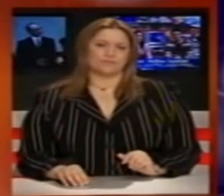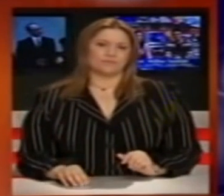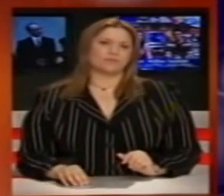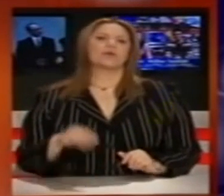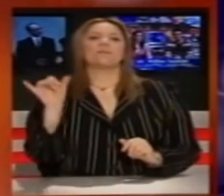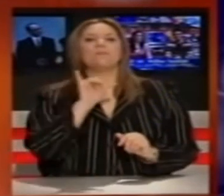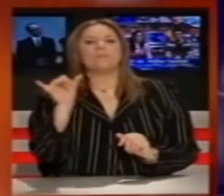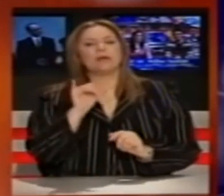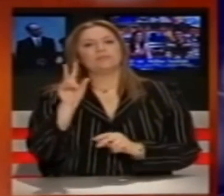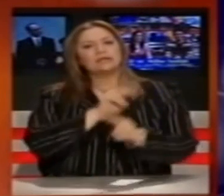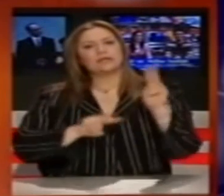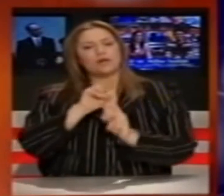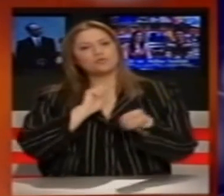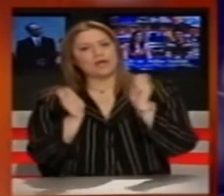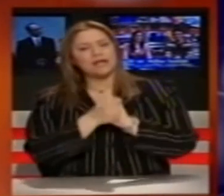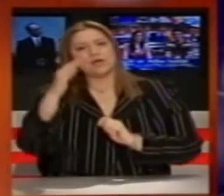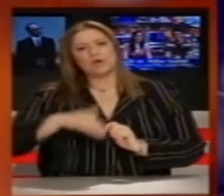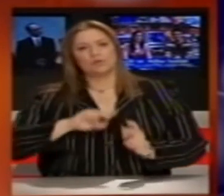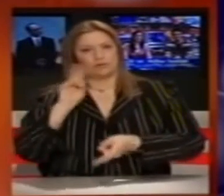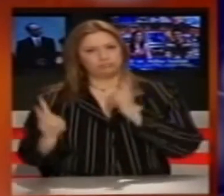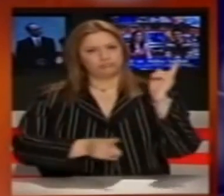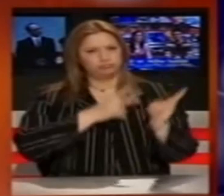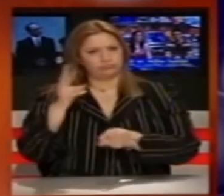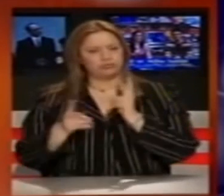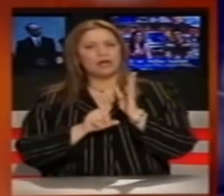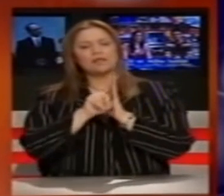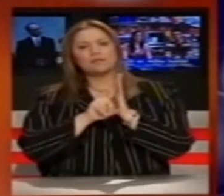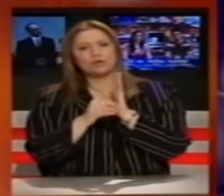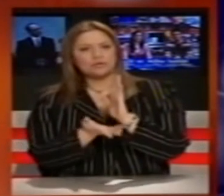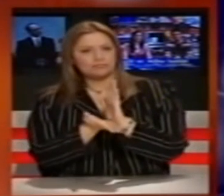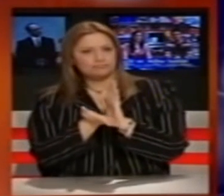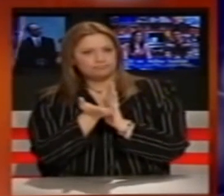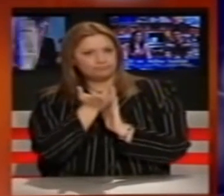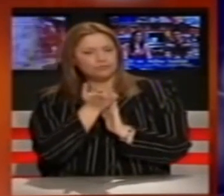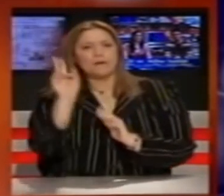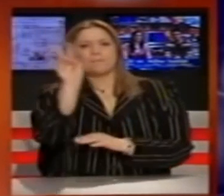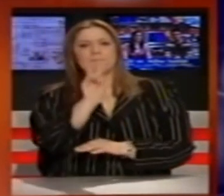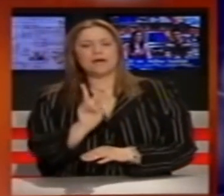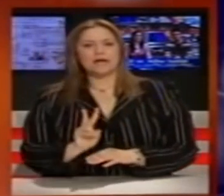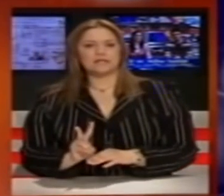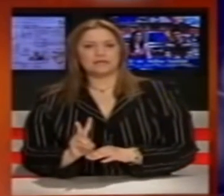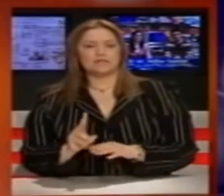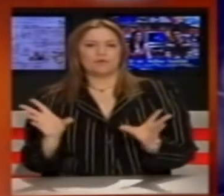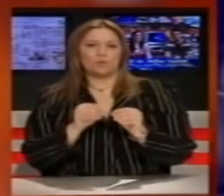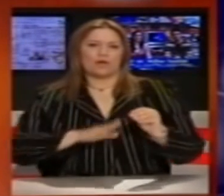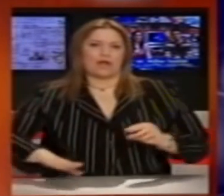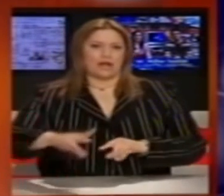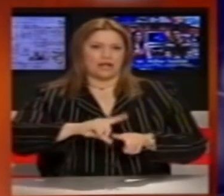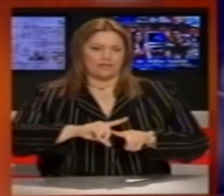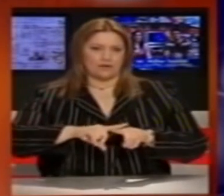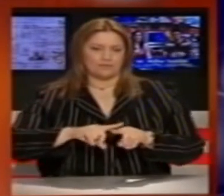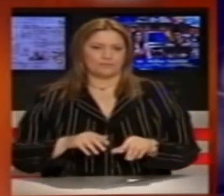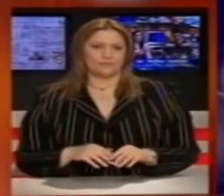Από τη 5η ο καιρός αλλάζει με νοτιάδες, τοπικές ροχές και σταδιακή άνοδο της θερμοκρασίας που την Παρασκευή θα είναι αισθητή σε ολόκληρη τη χώρα.